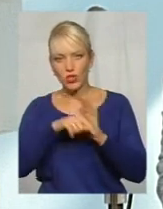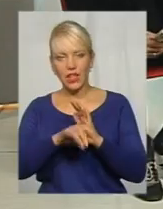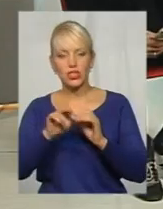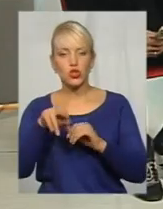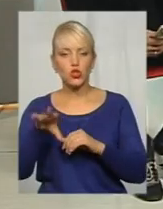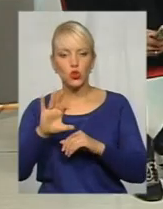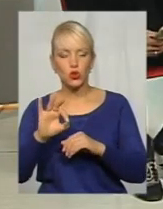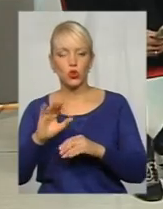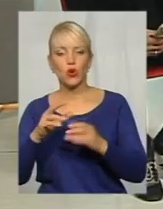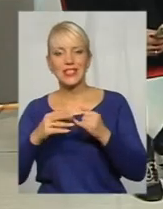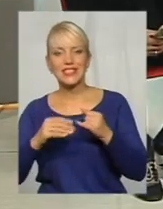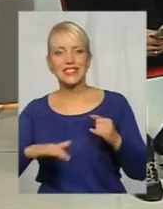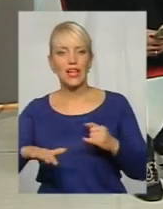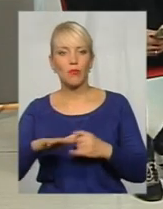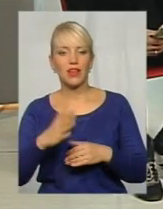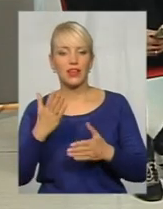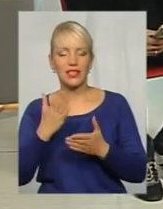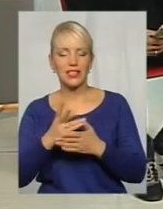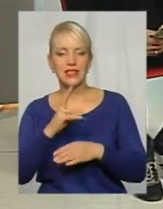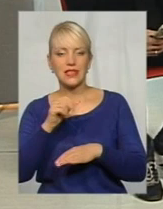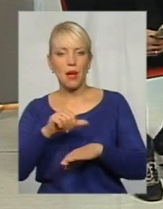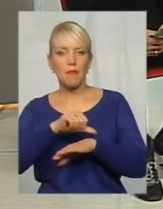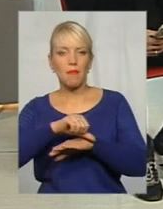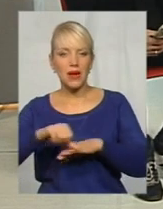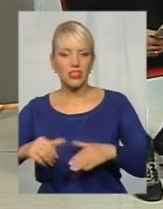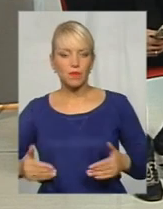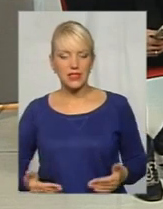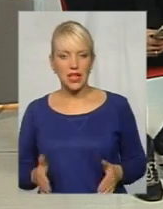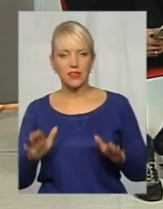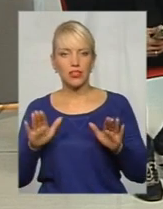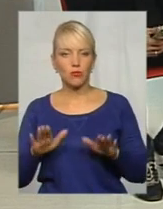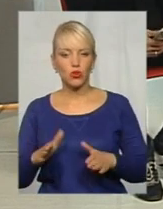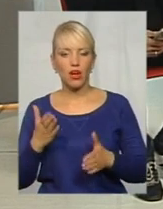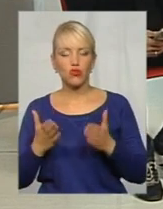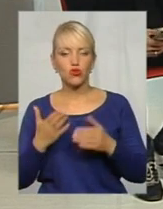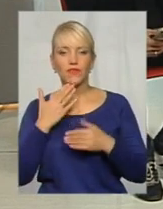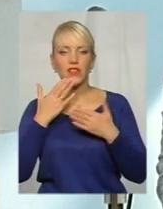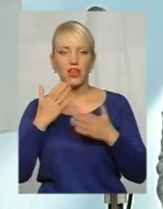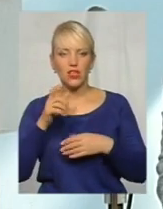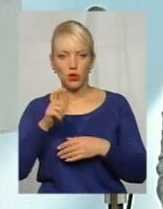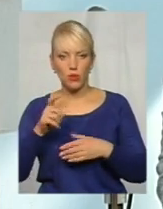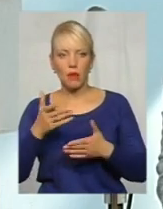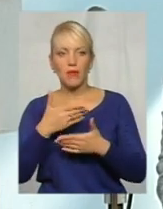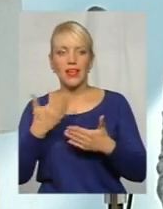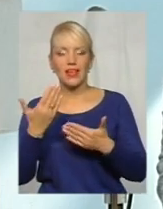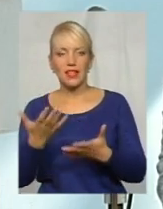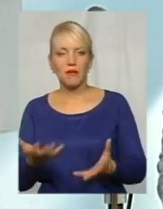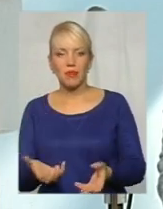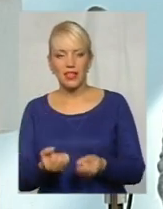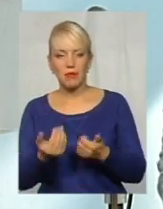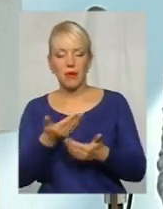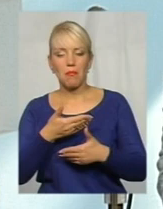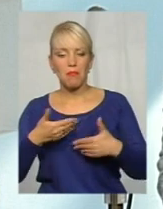ділянками, які знаходяться за межами населених пунктів. Звичайно, коли звертаються громадяни, ми їх підтримуємо, ми рекомендуємо, ми